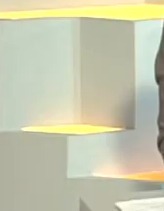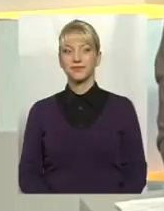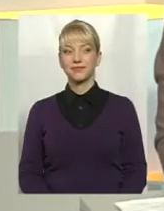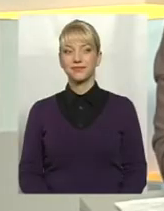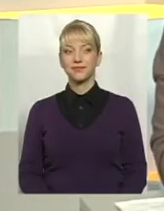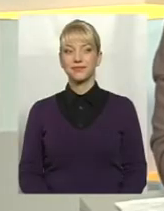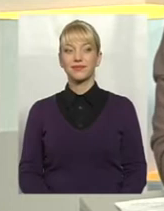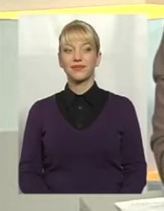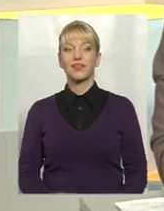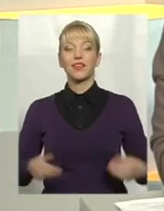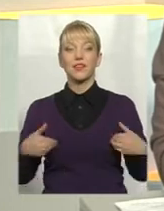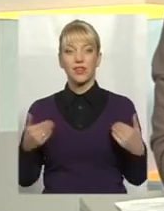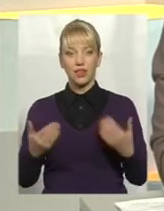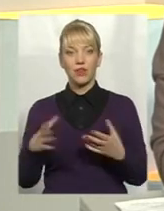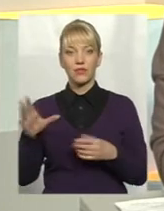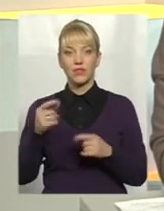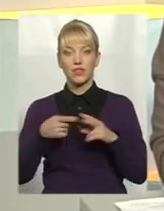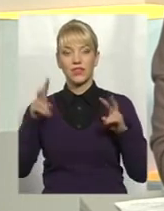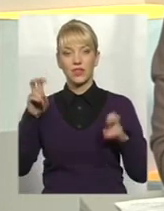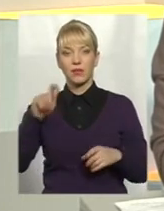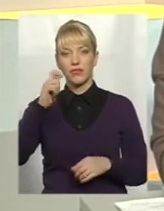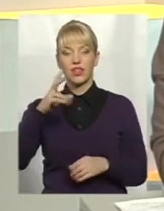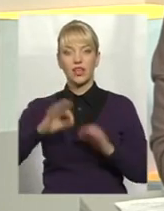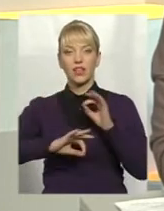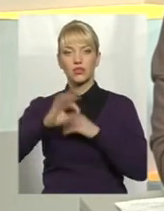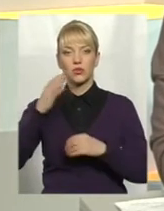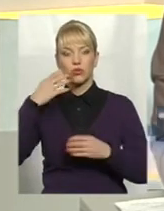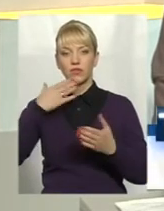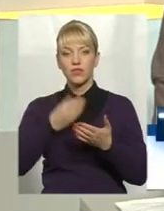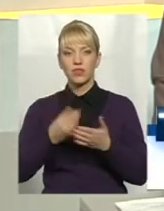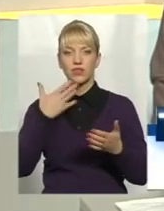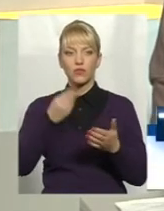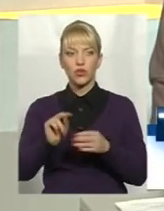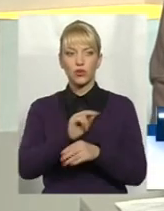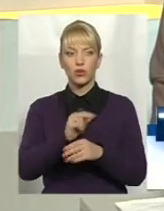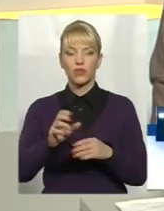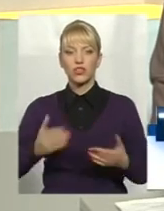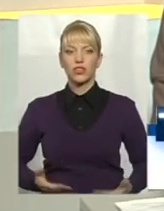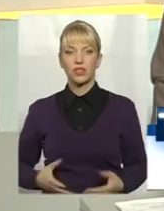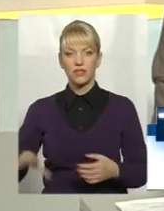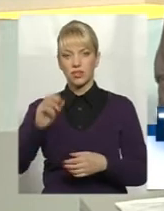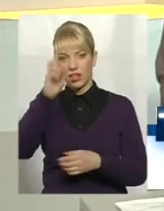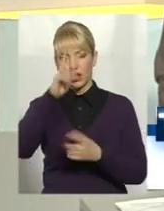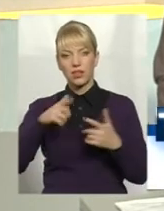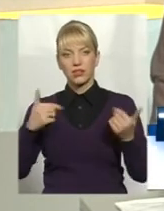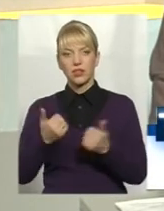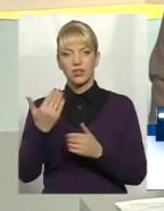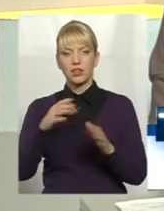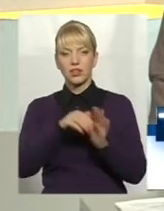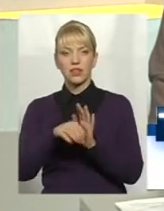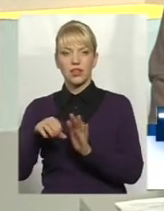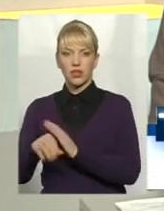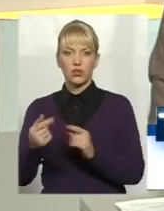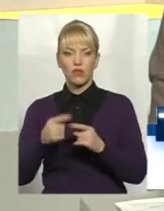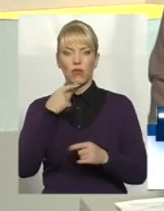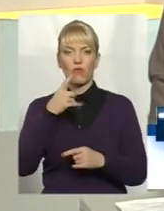Вітаю всіх у темі. Війна на Сході внесла свої корективи у життя всієї країни і її складових. Сьогодні поговоримо